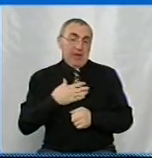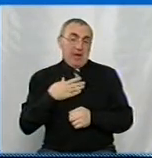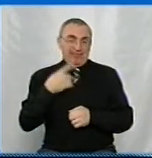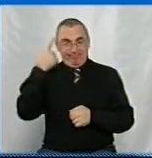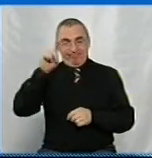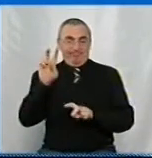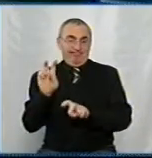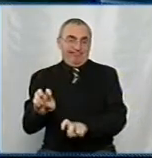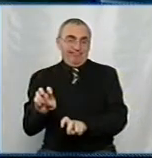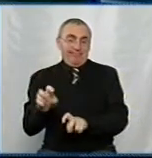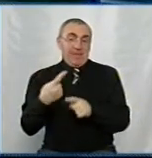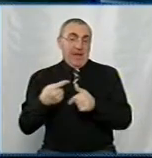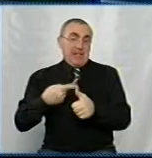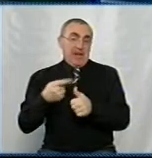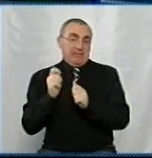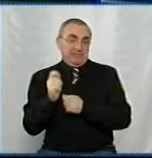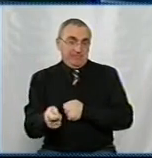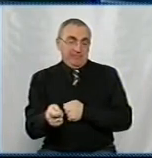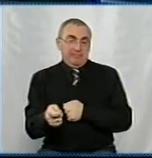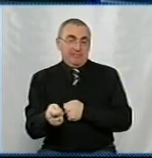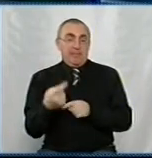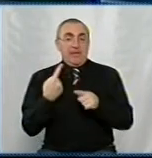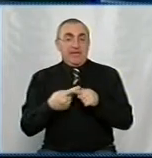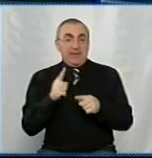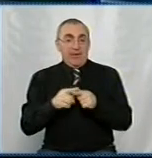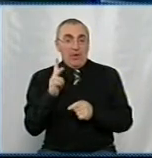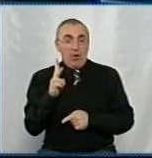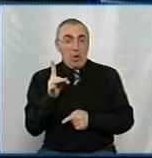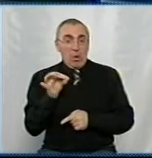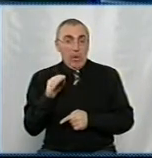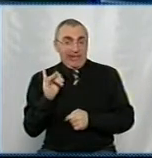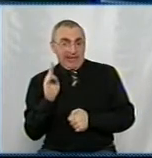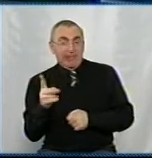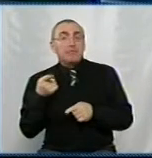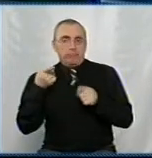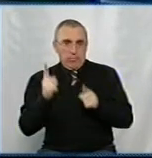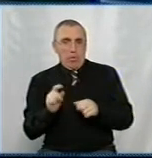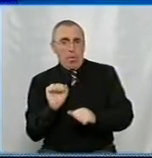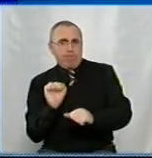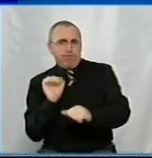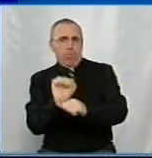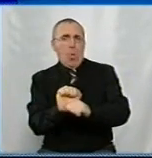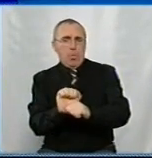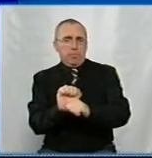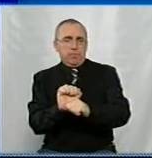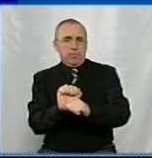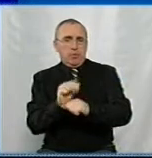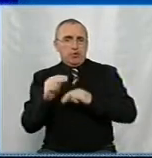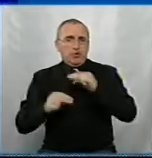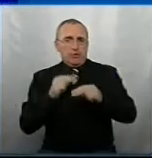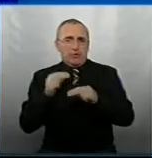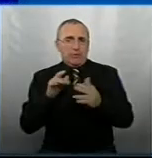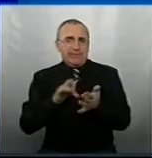назва. Ми її так назвали. І цей «кротик», дійсно, він блокує через